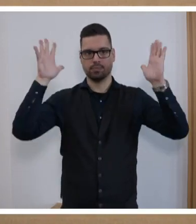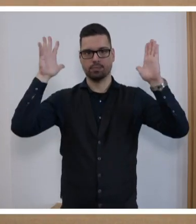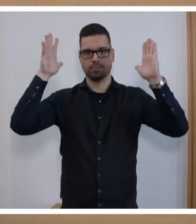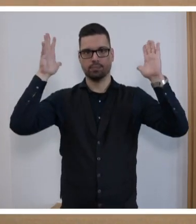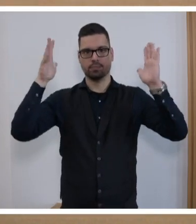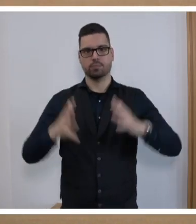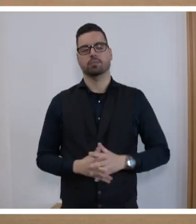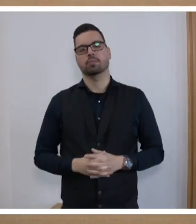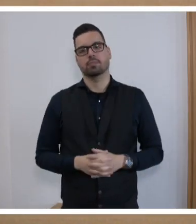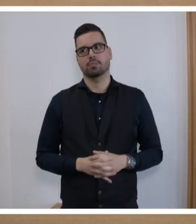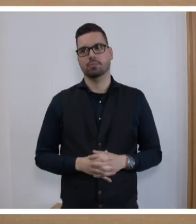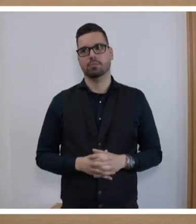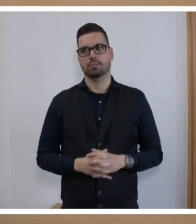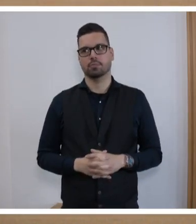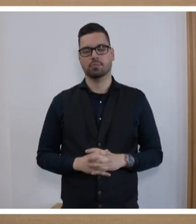Applaus